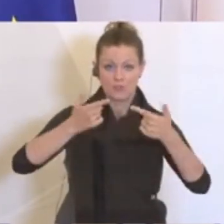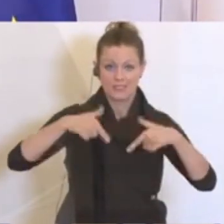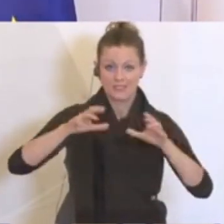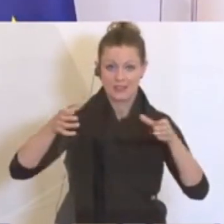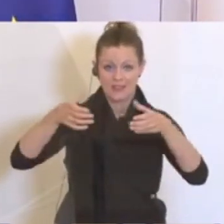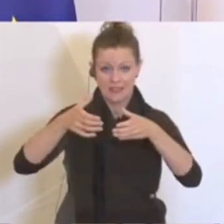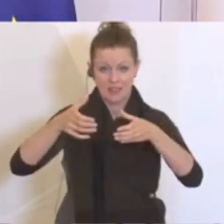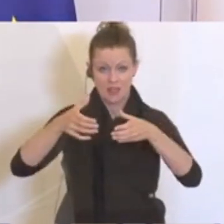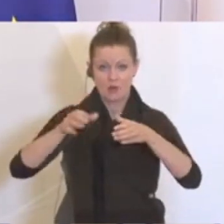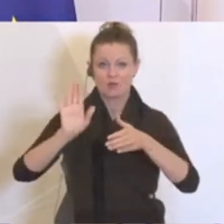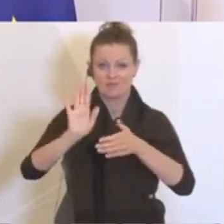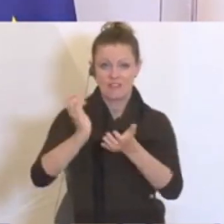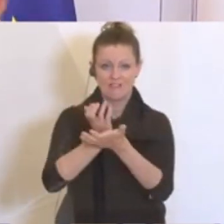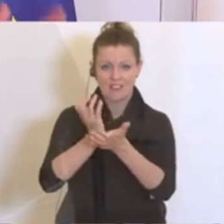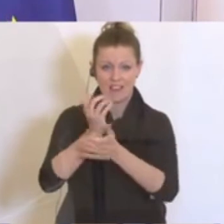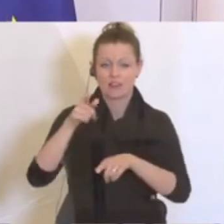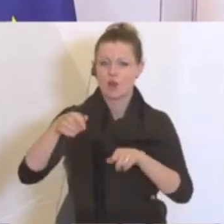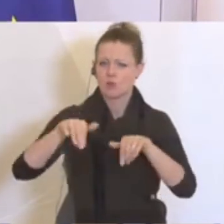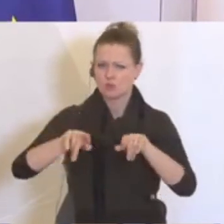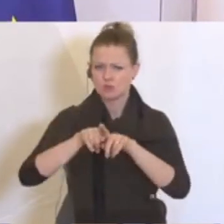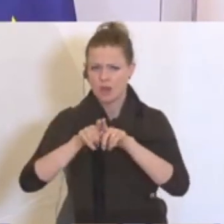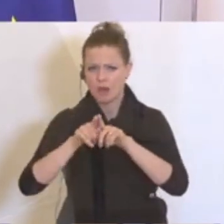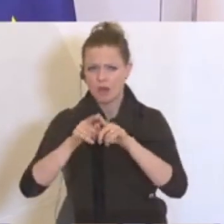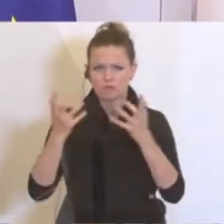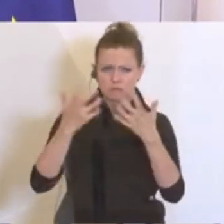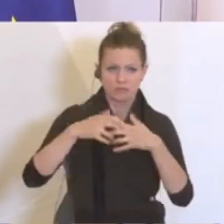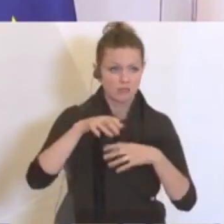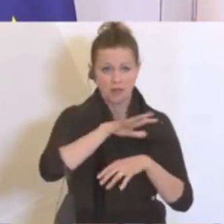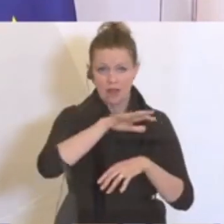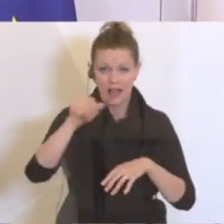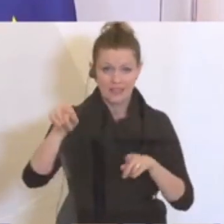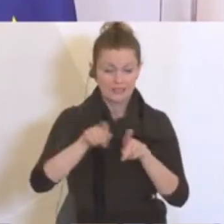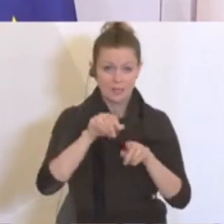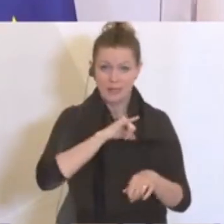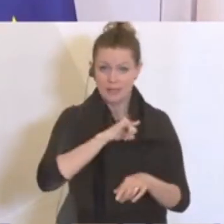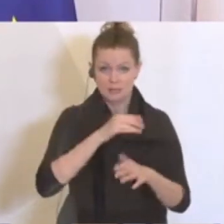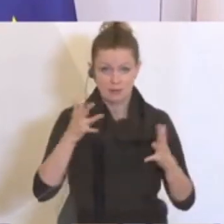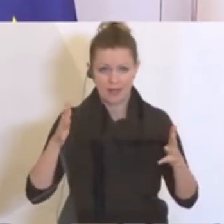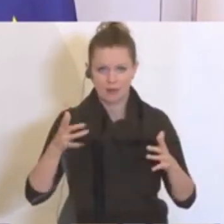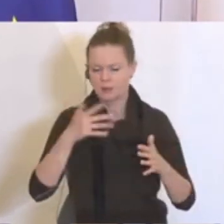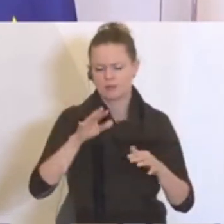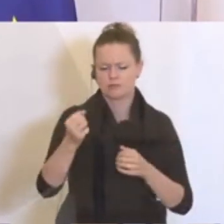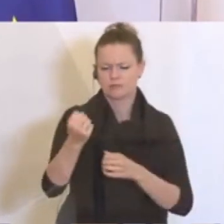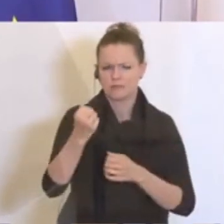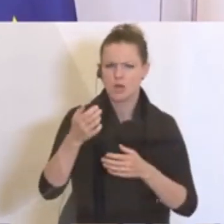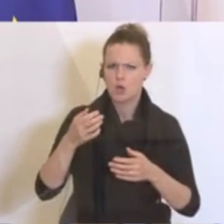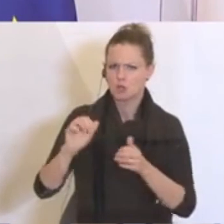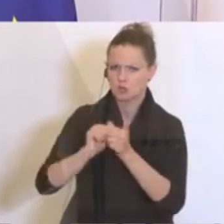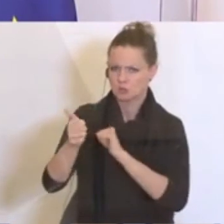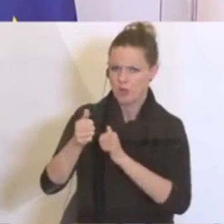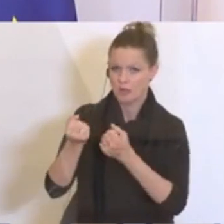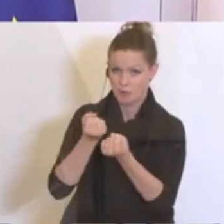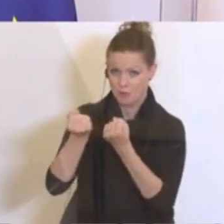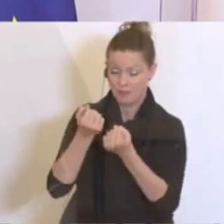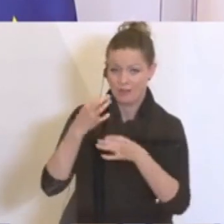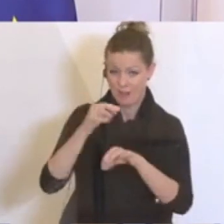die sich ja auch immer noch abstimmen müssen, weil offen gestanden, die haben auch alle das gleiche Interesse, aber das ist jetzt wirklich Sportpolitik, da dürfen Sie jetzt spekulieren,